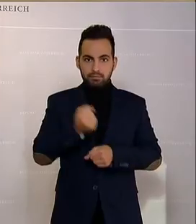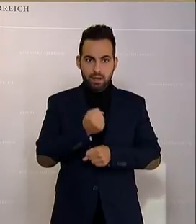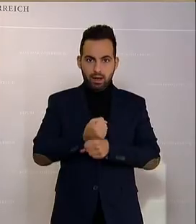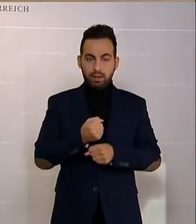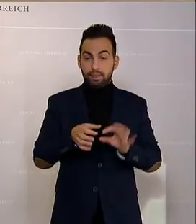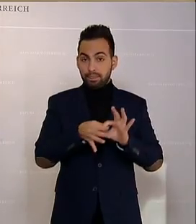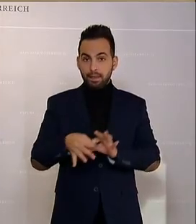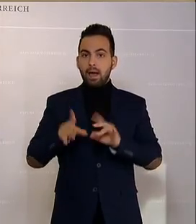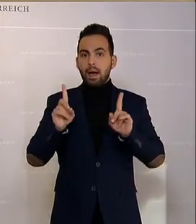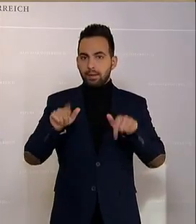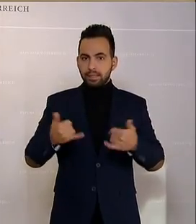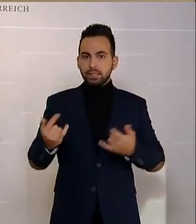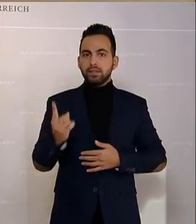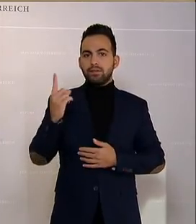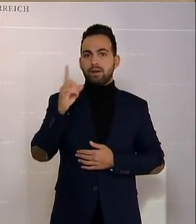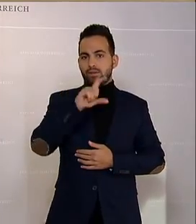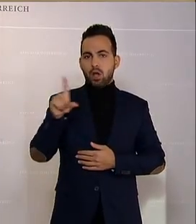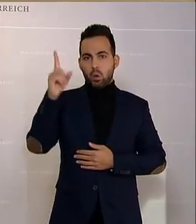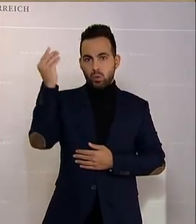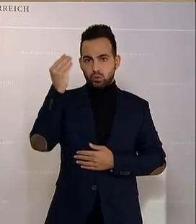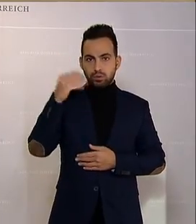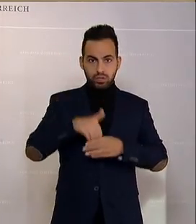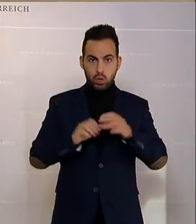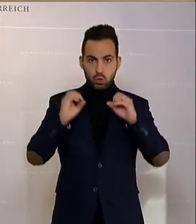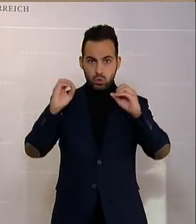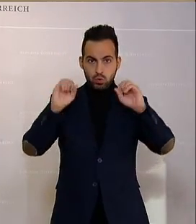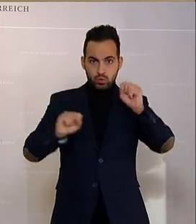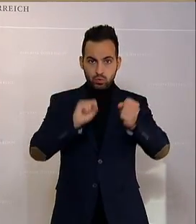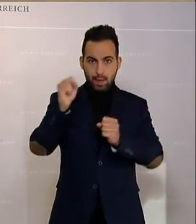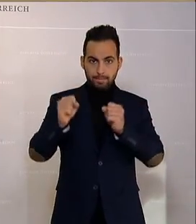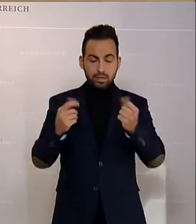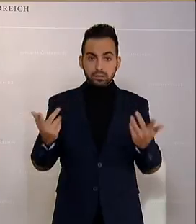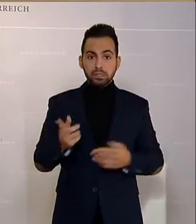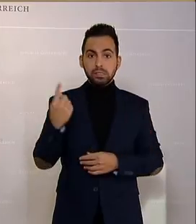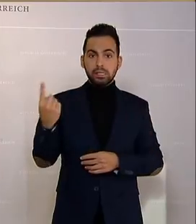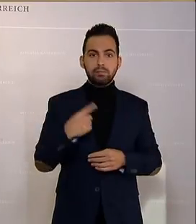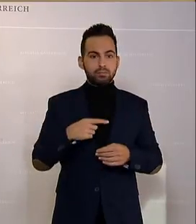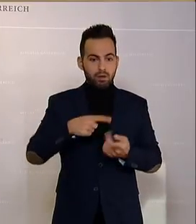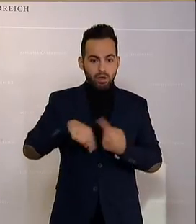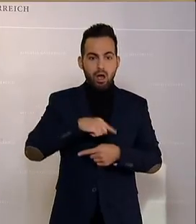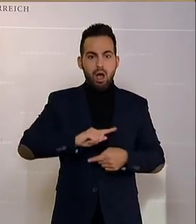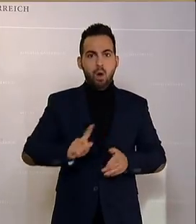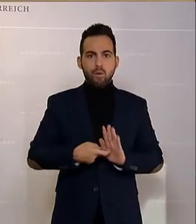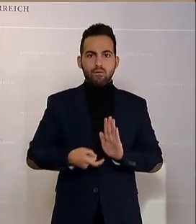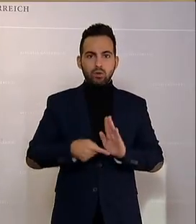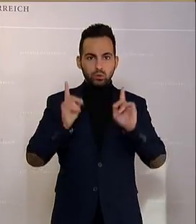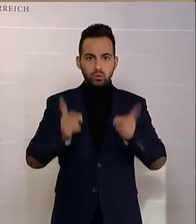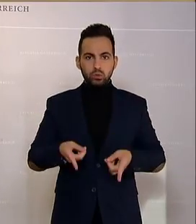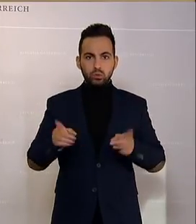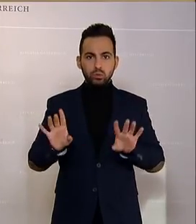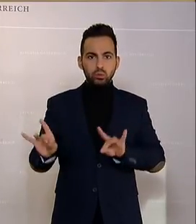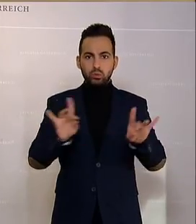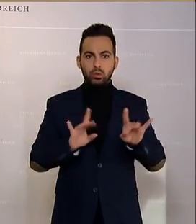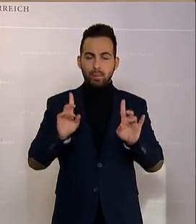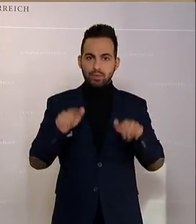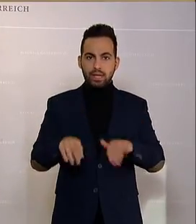Aber kommen wir zu den Fachhochschulen. gesagt, da hier Nulldynamik. Nulldynamik. Sie fordern sich selbst auf, etwas zu tun, was